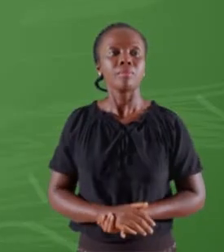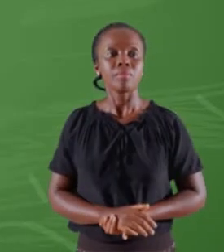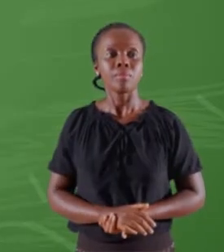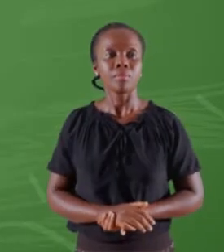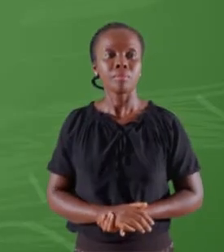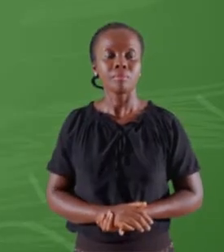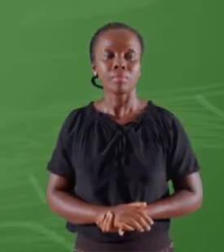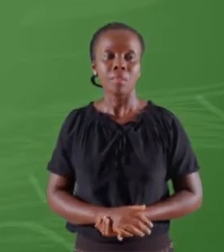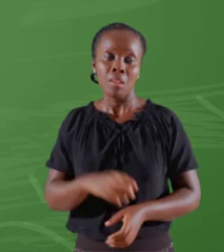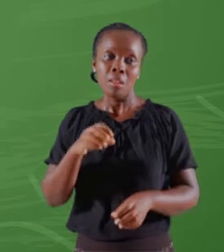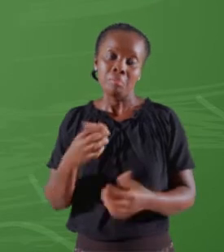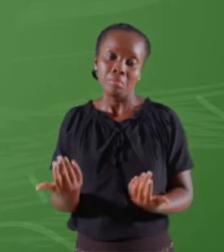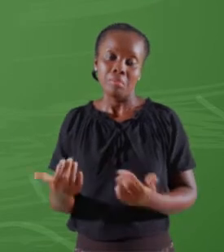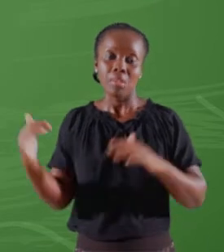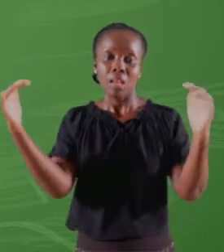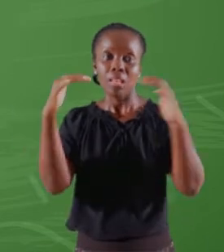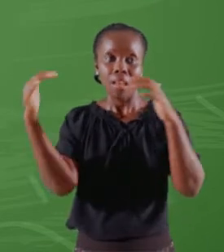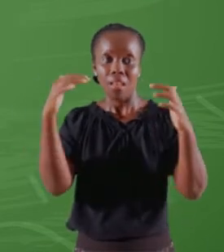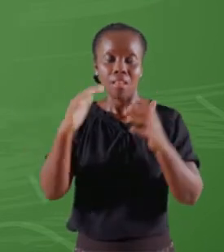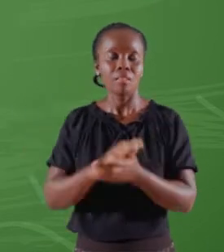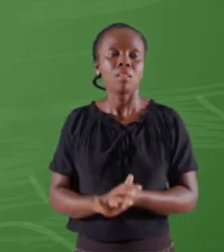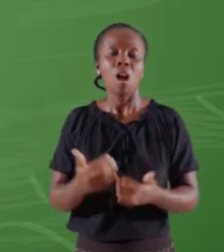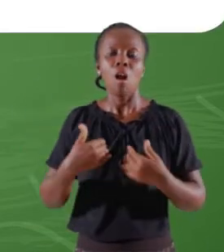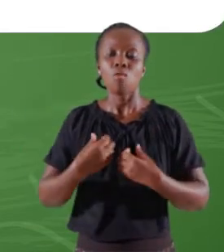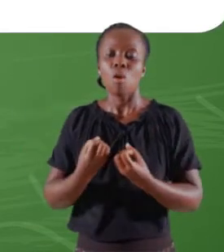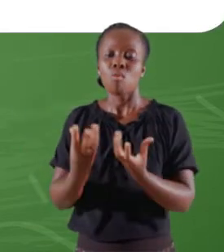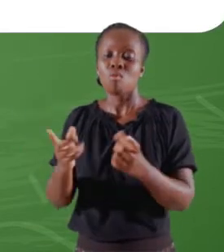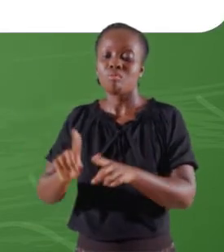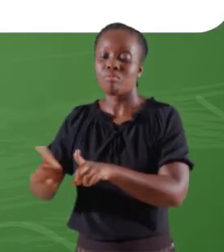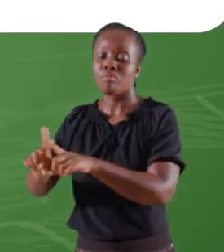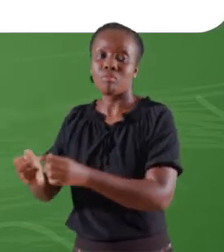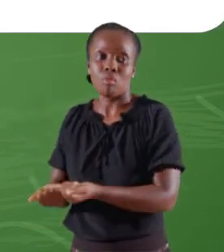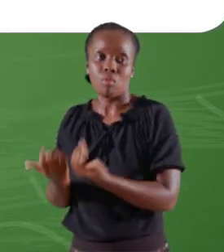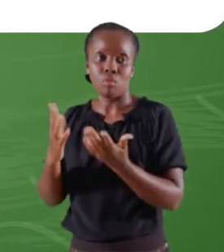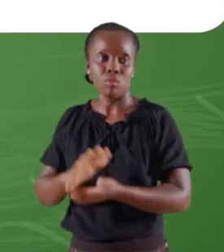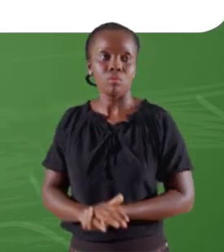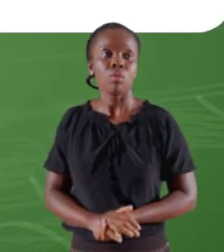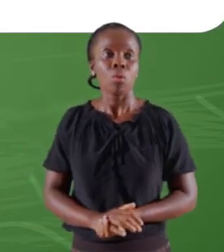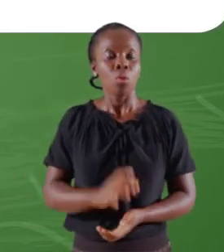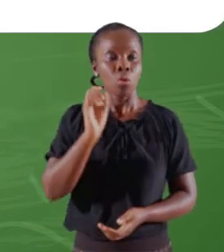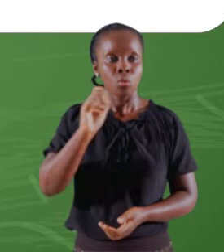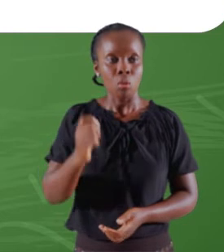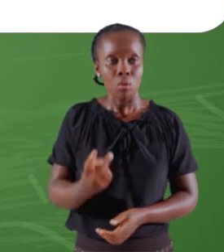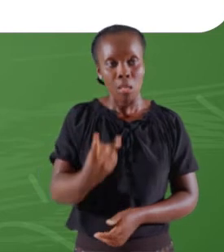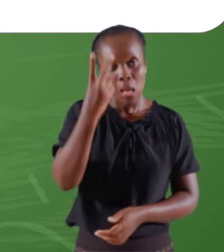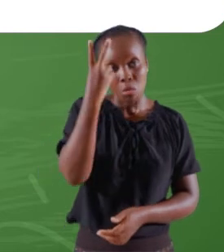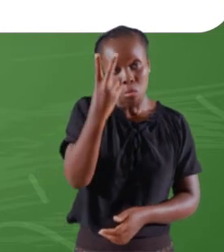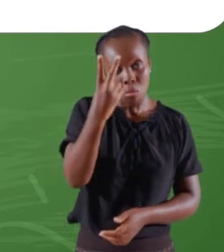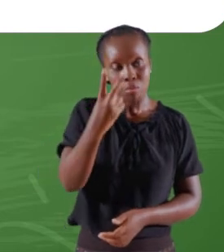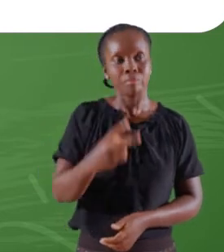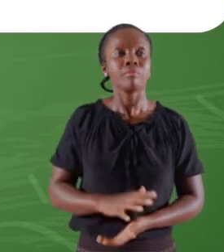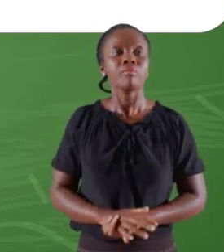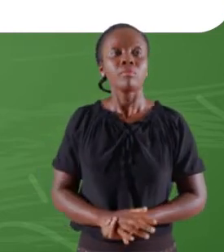Cette guerre a connu plusieurs causes. Alors ces causes-là, nous pouvons les regrouper en deux catégories.